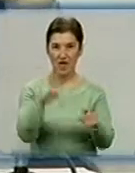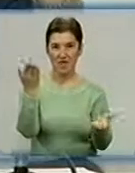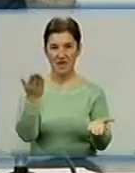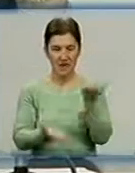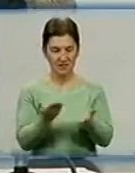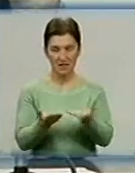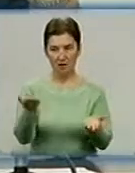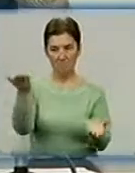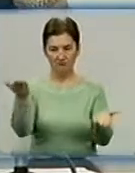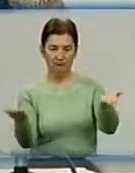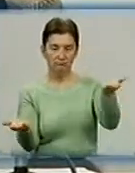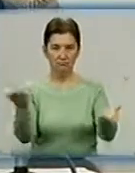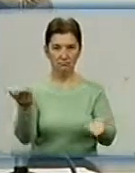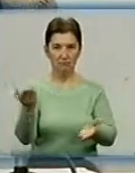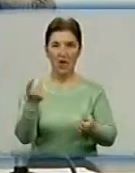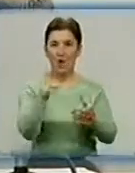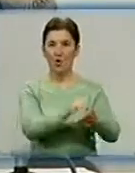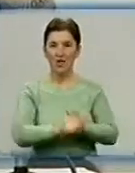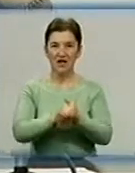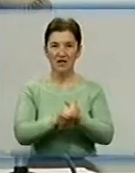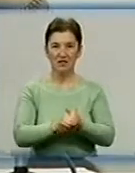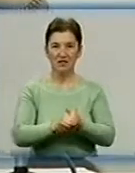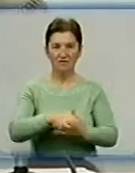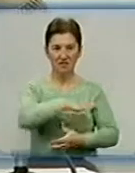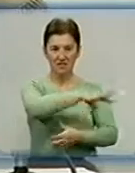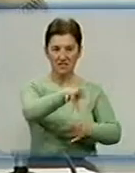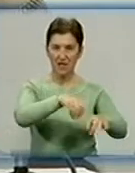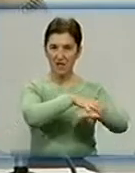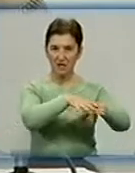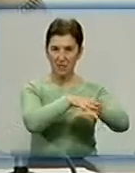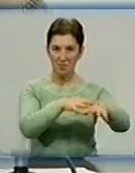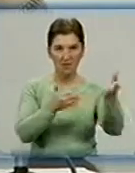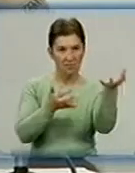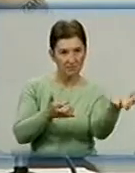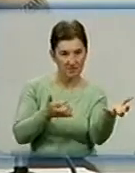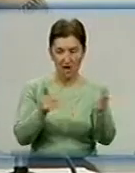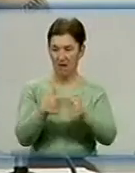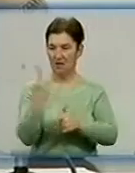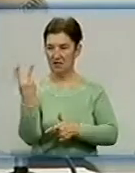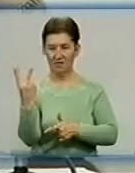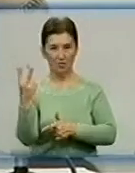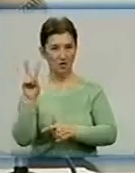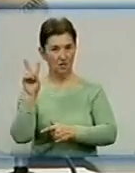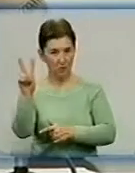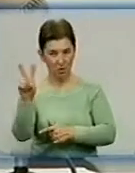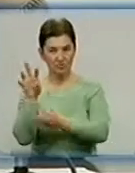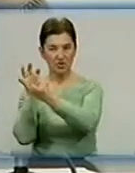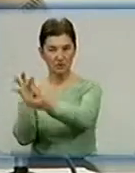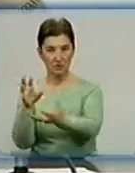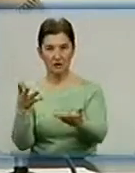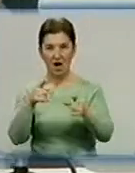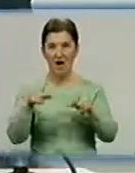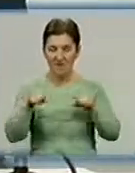благополучие двох колективів і благополучие всі громады, жителі всього міста, то ви розумієте, що Влада займє